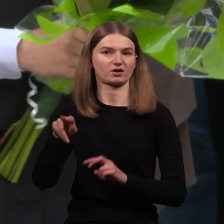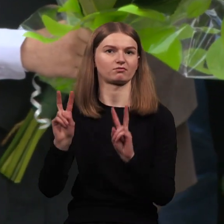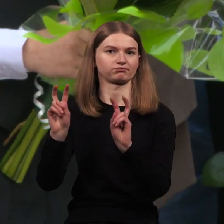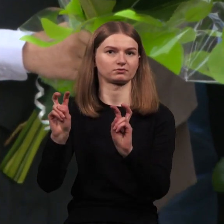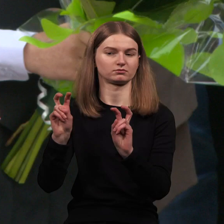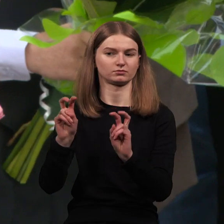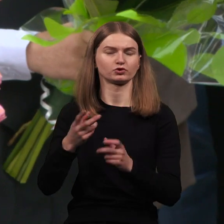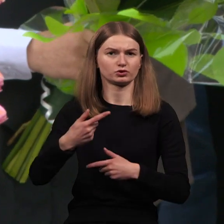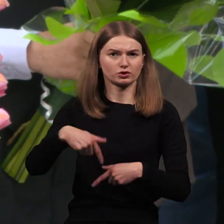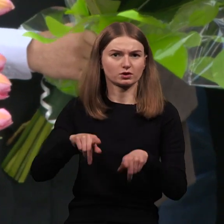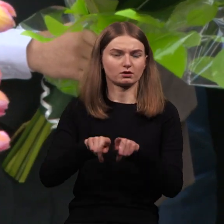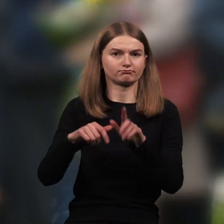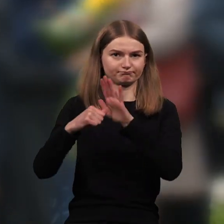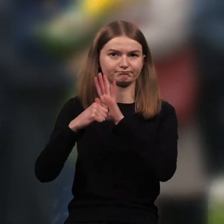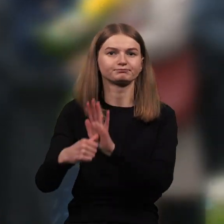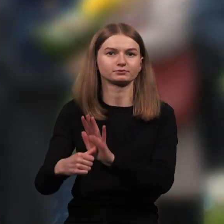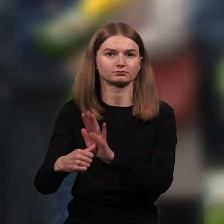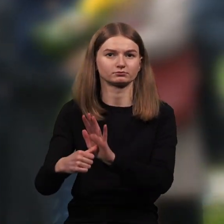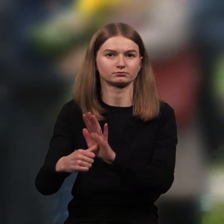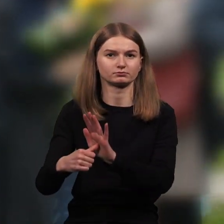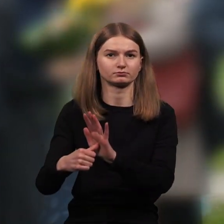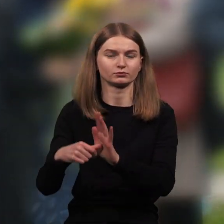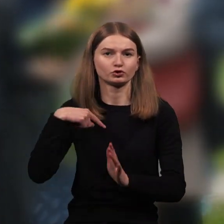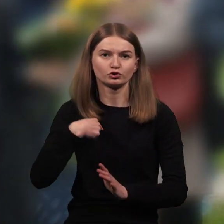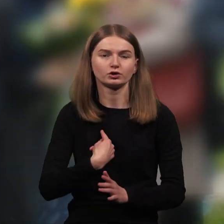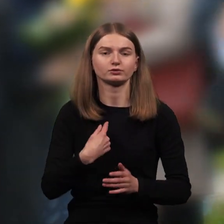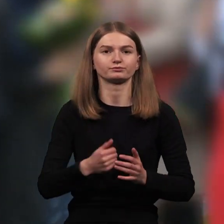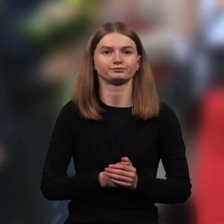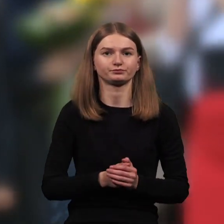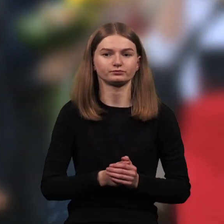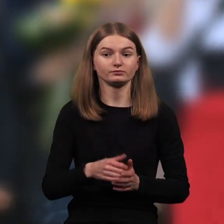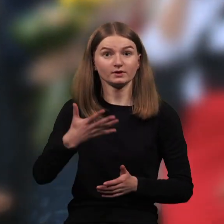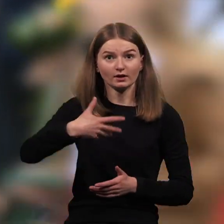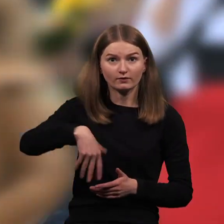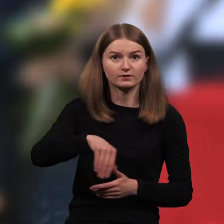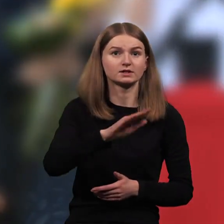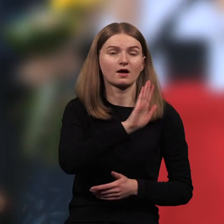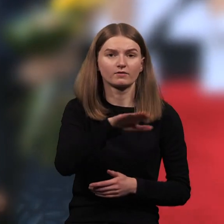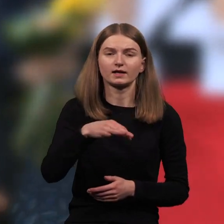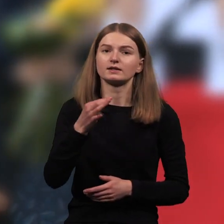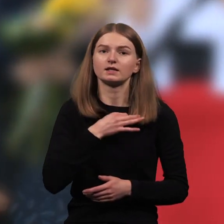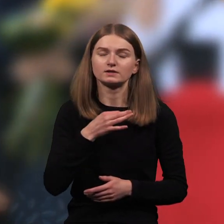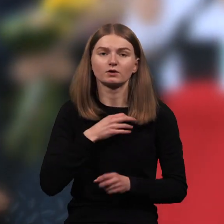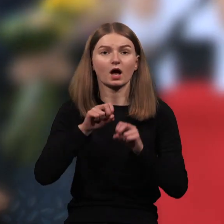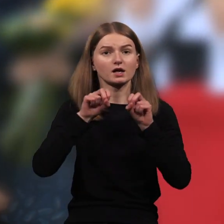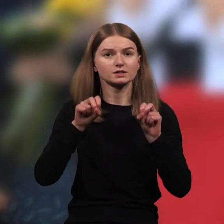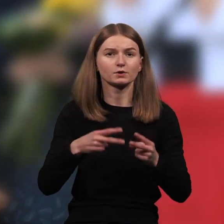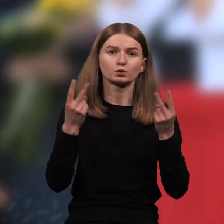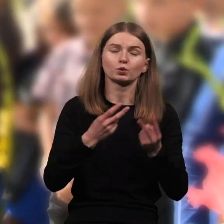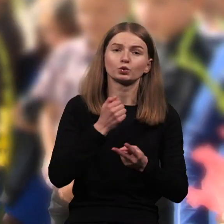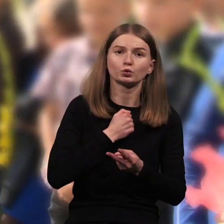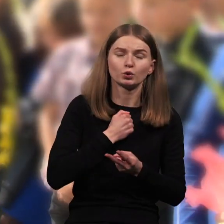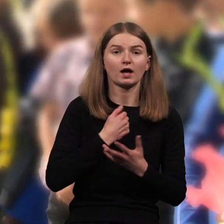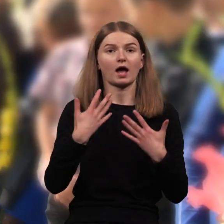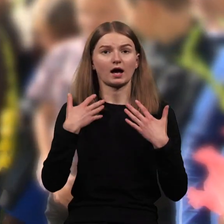turinčių vaikų artimuosius, tai ir diskriminacijos ženklas. Esa kiekvienas vaikas nesvarbu, ar jis turi specialiųjų poreikių